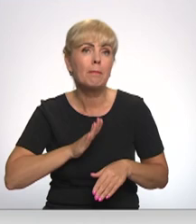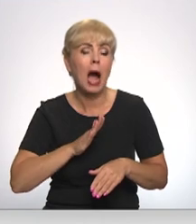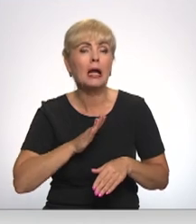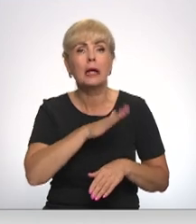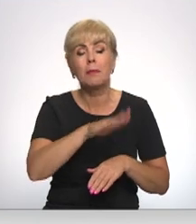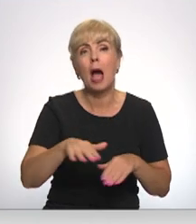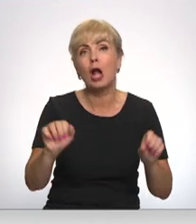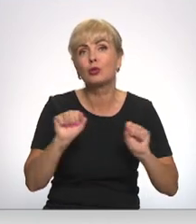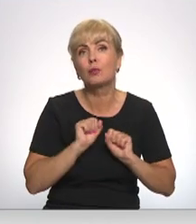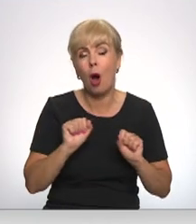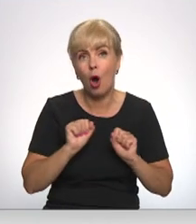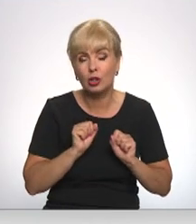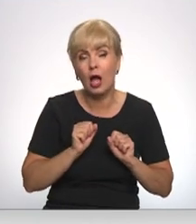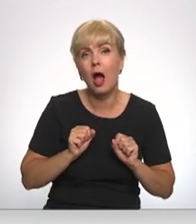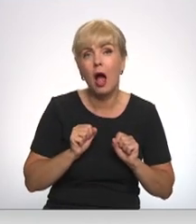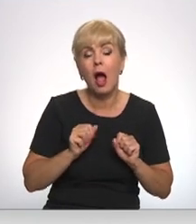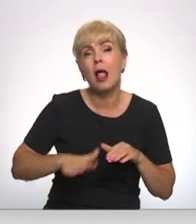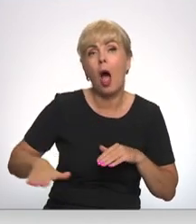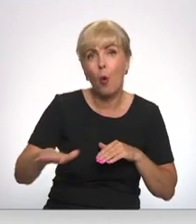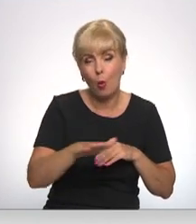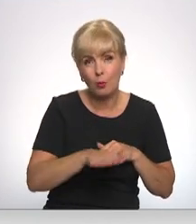sporta laukums.